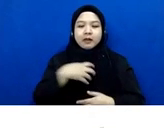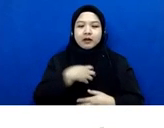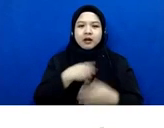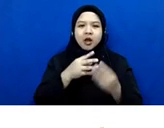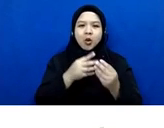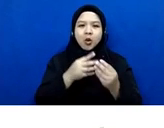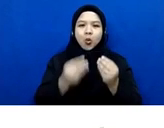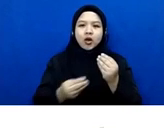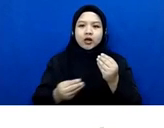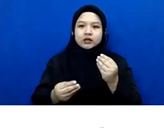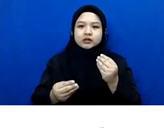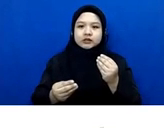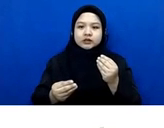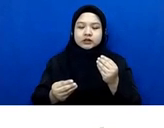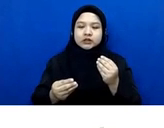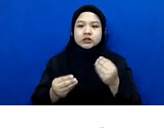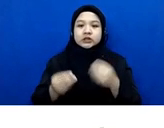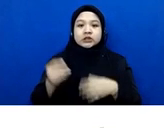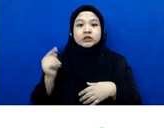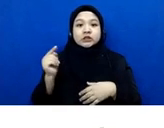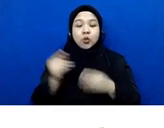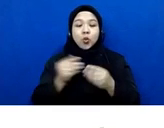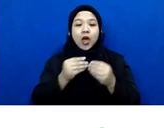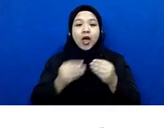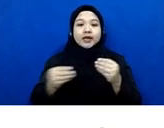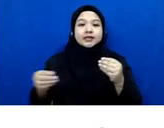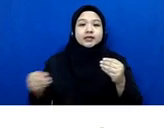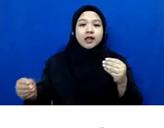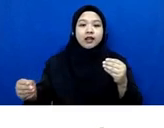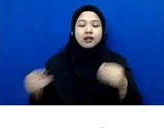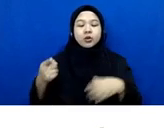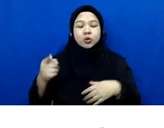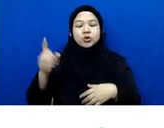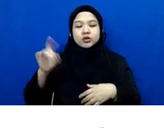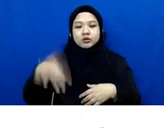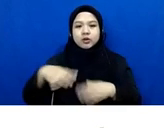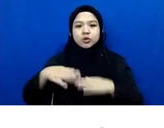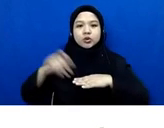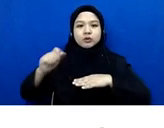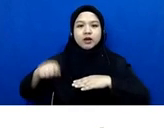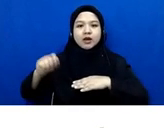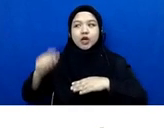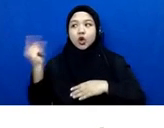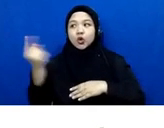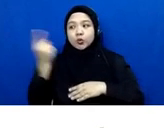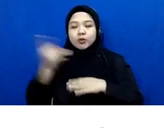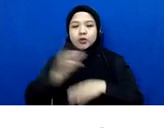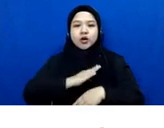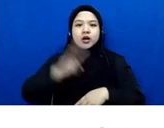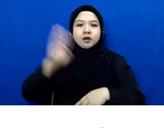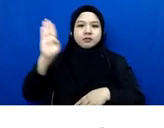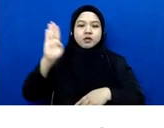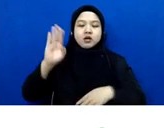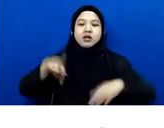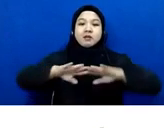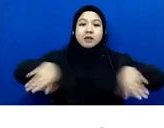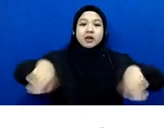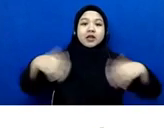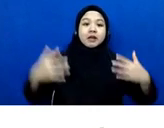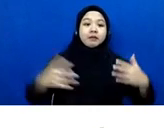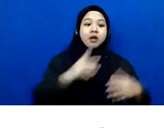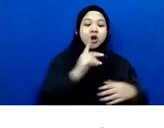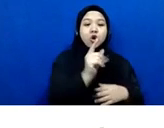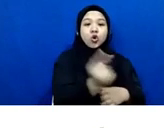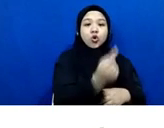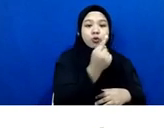sorry perdataan hak waris ini juga menjadi perkara di peradilan umum dan peradilan agama pokoknya bedanya cuma kalau di peradilan umum itu adalah